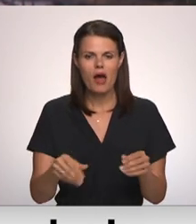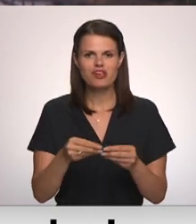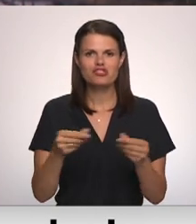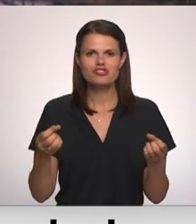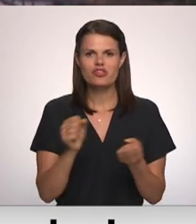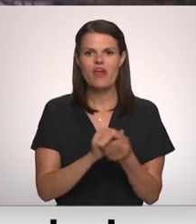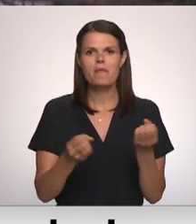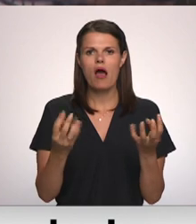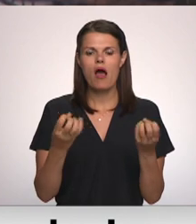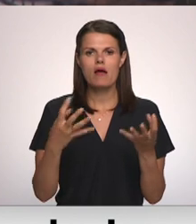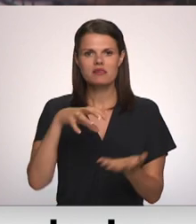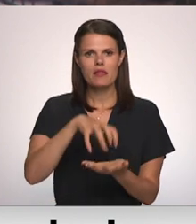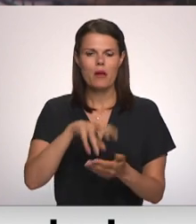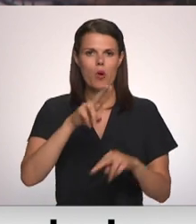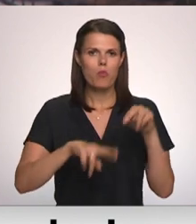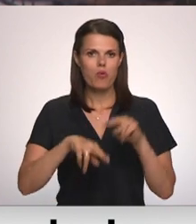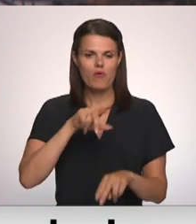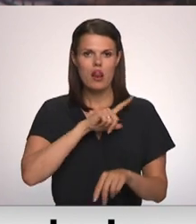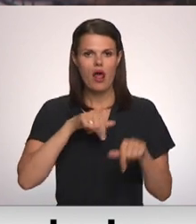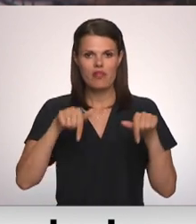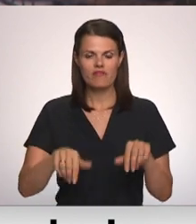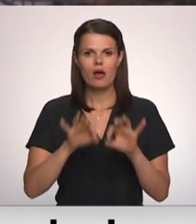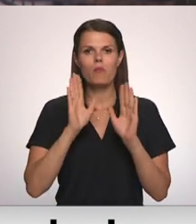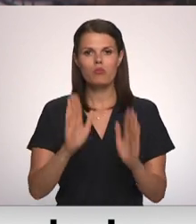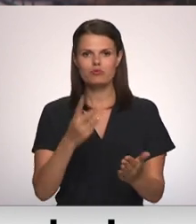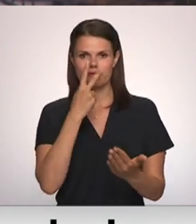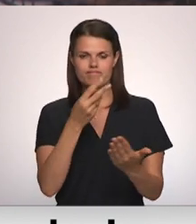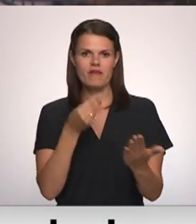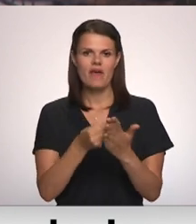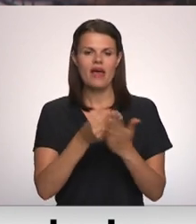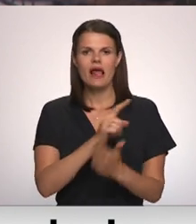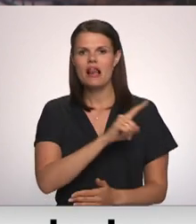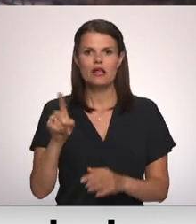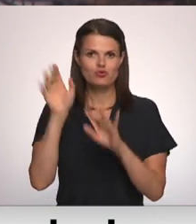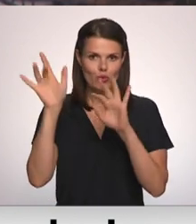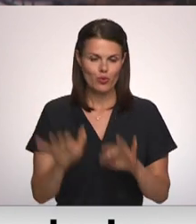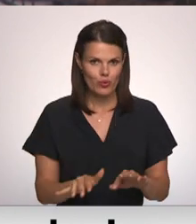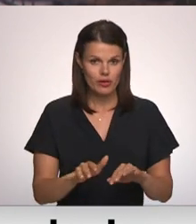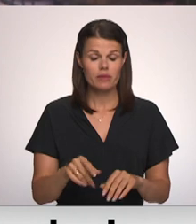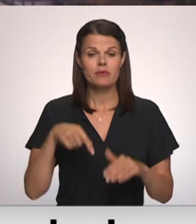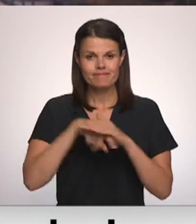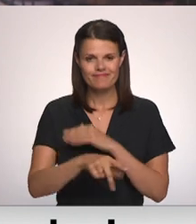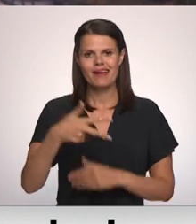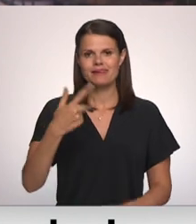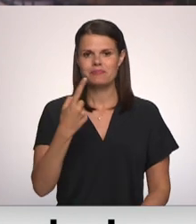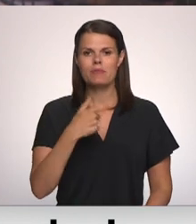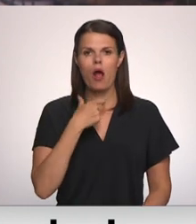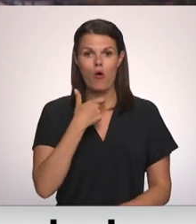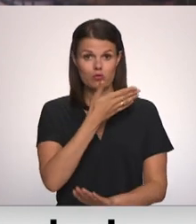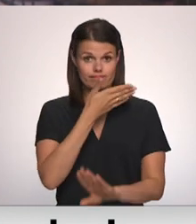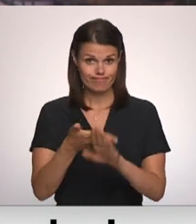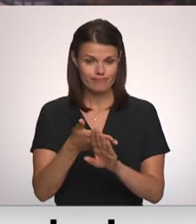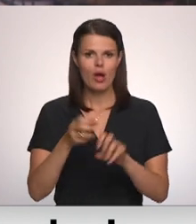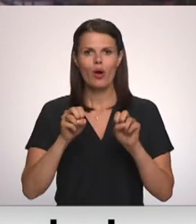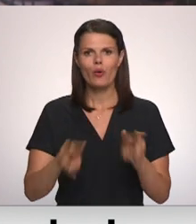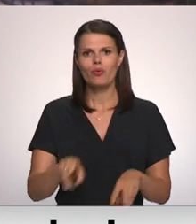termināļa būvniecību Latvijā vērtēs līdz rudenim. Prota līdz 31. augustam neatkarīgo ekspertu grupai būs jāiesniedz valdībai